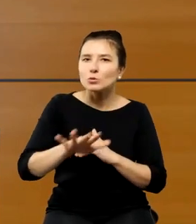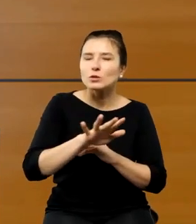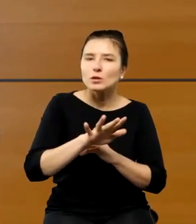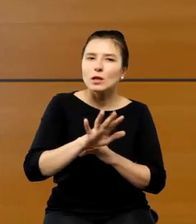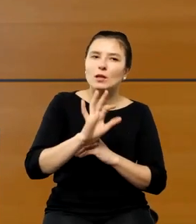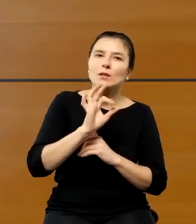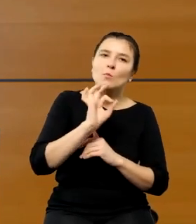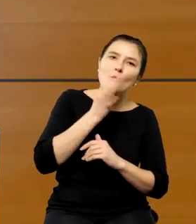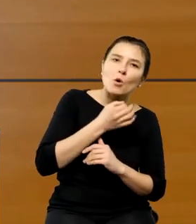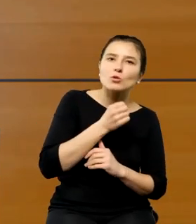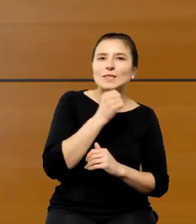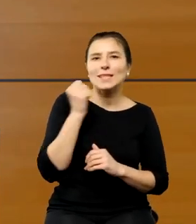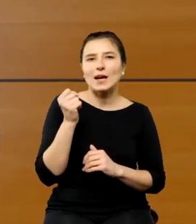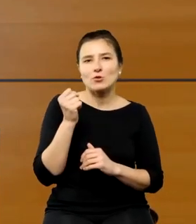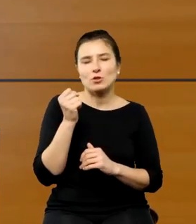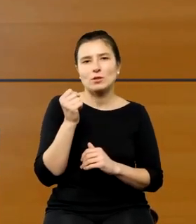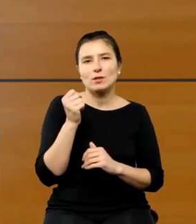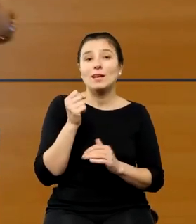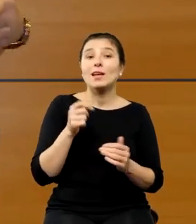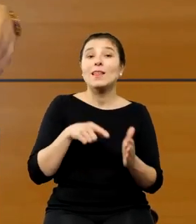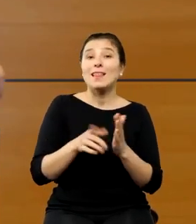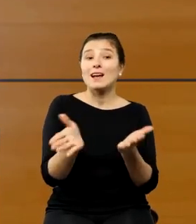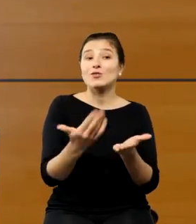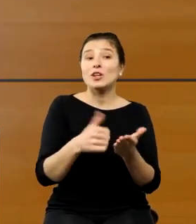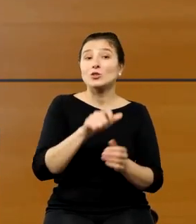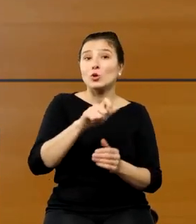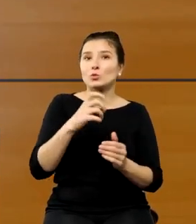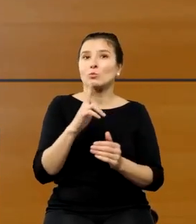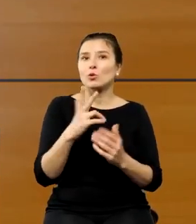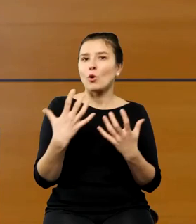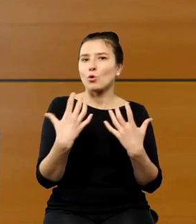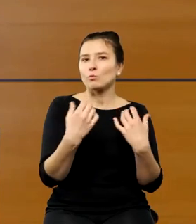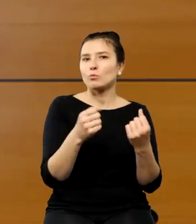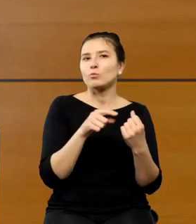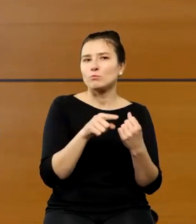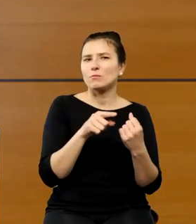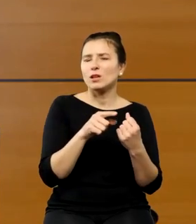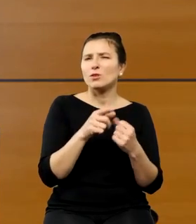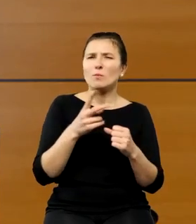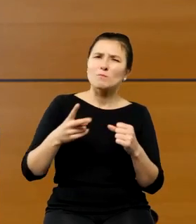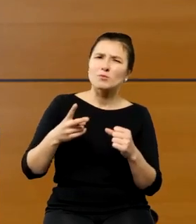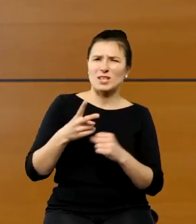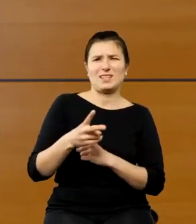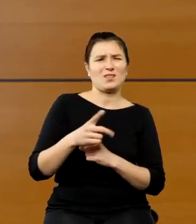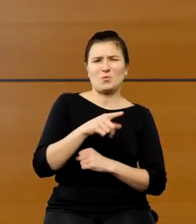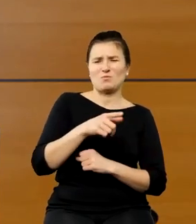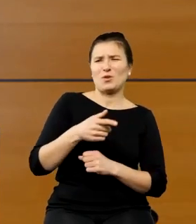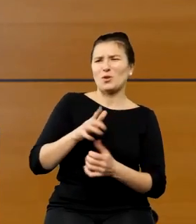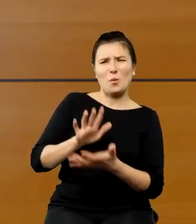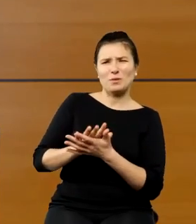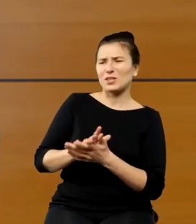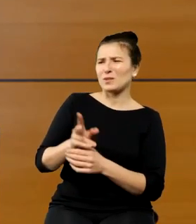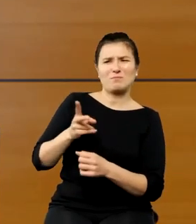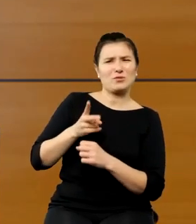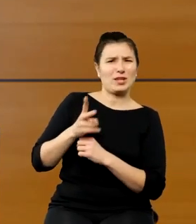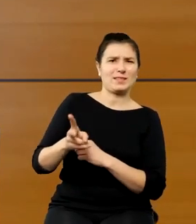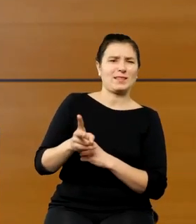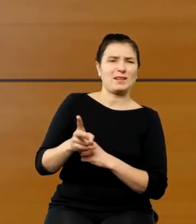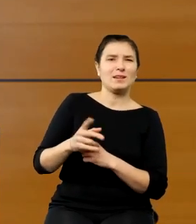dla części odbiorców idą za daleko. I jeżeli